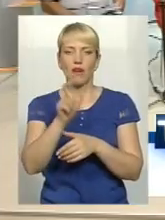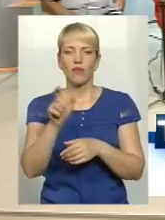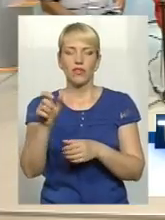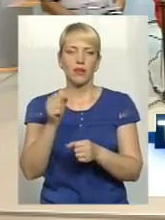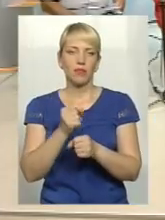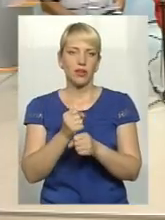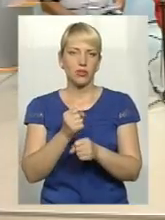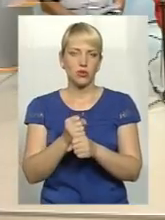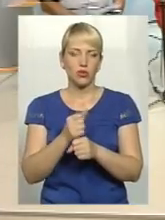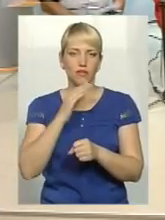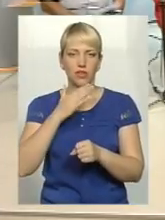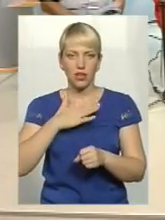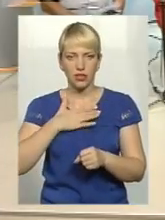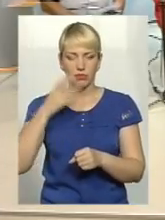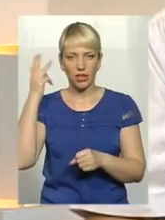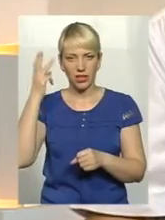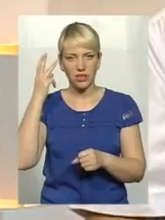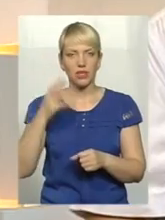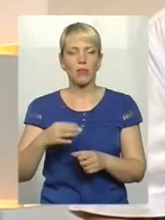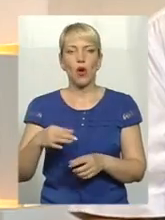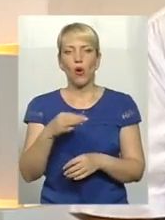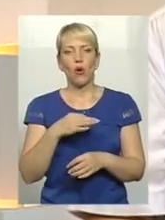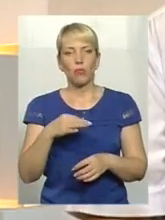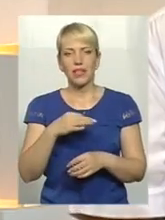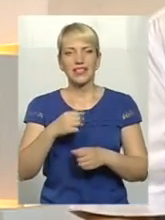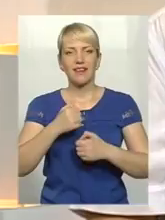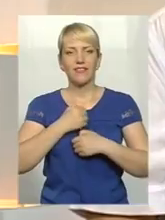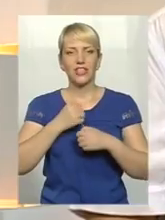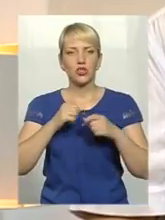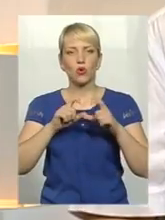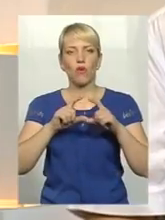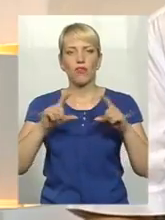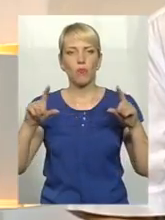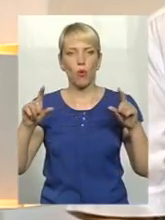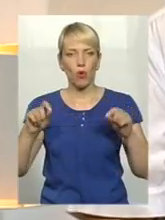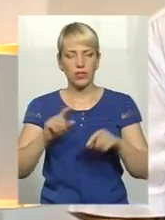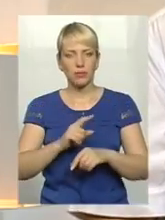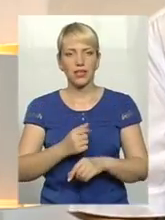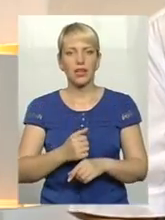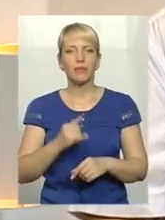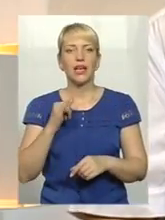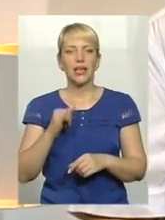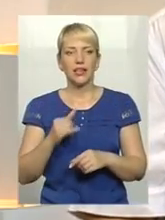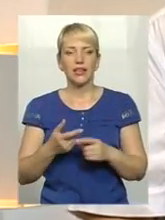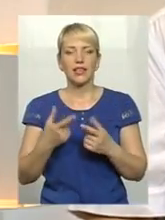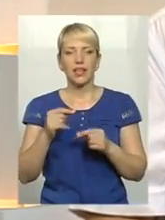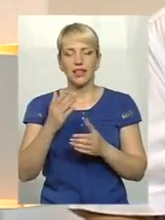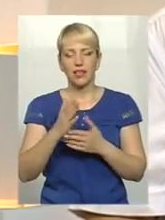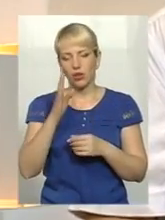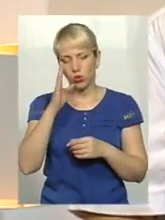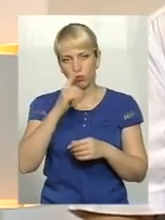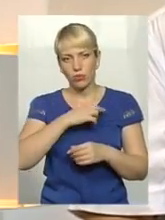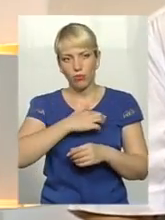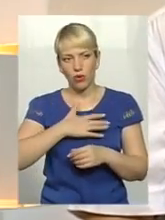з нашим Хмельницьким обласним військовим госпіталем, де такі хлопці є поранені, де